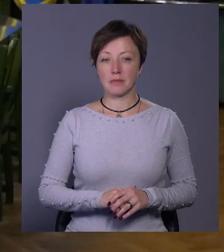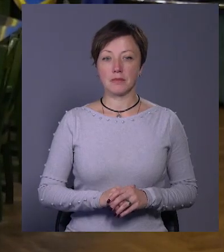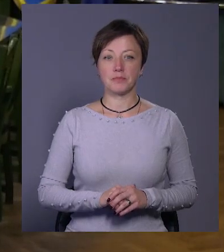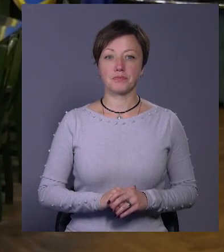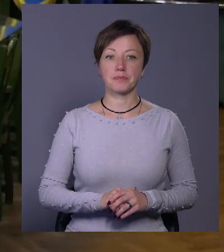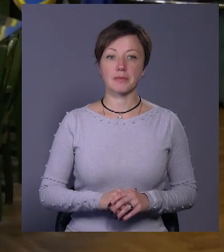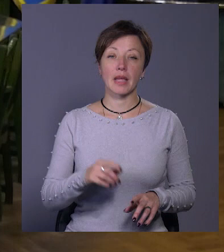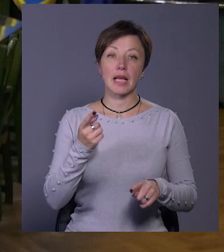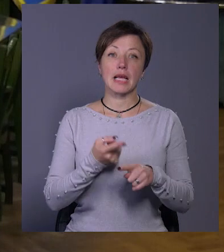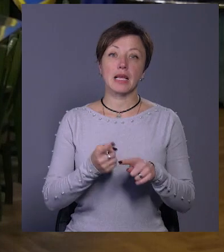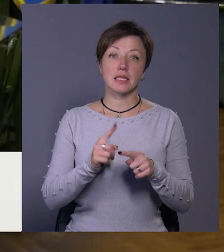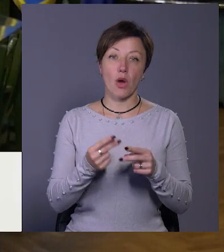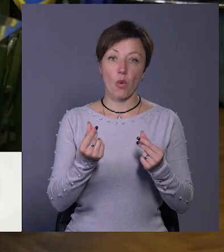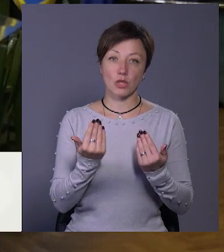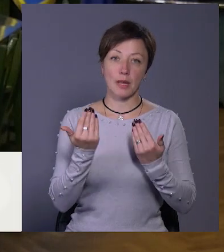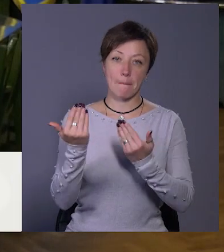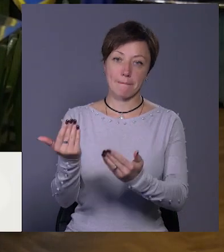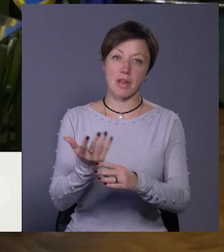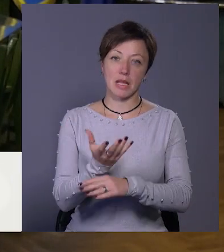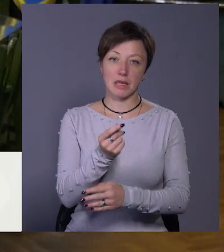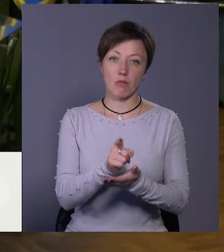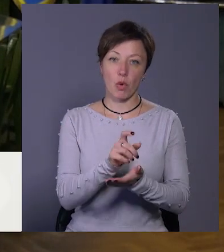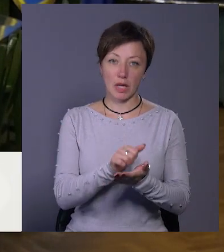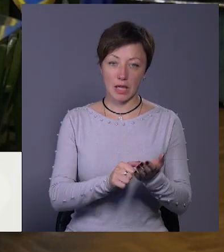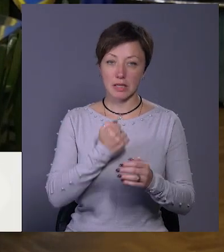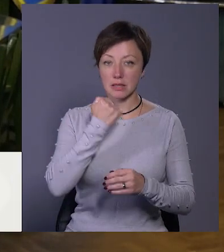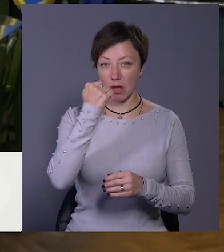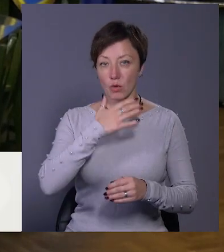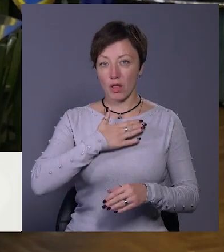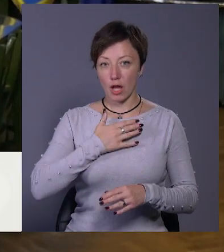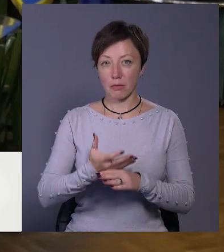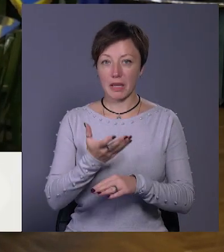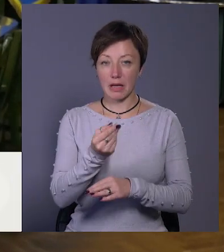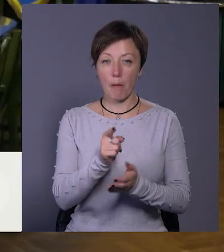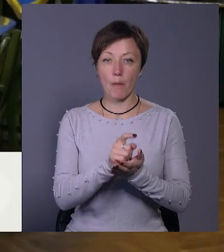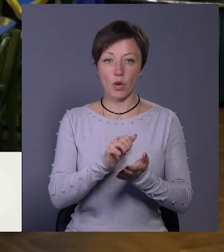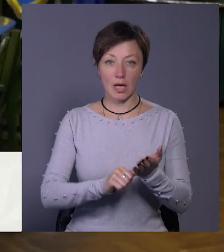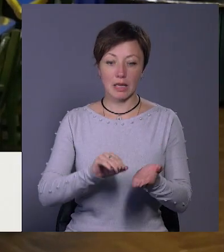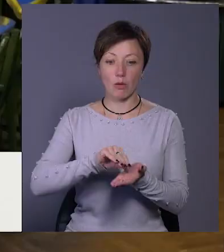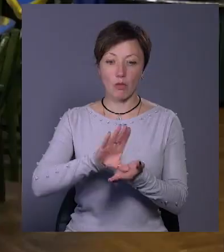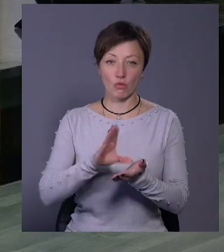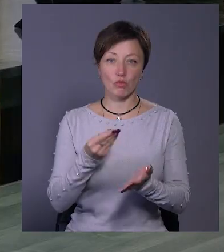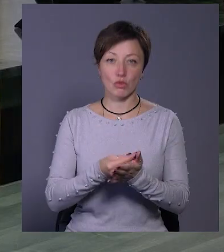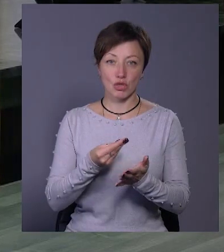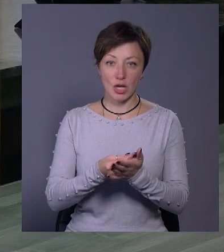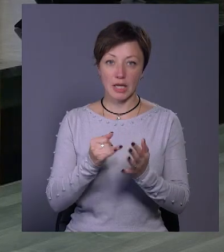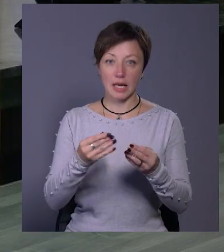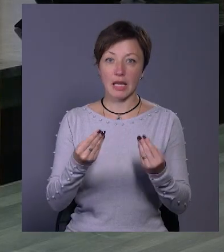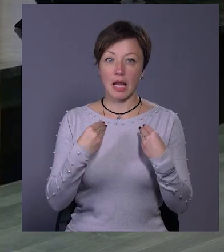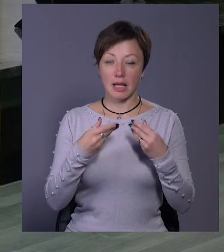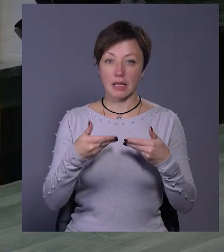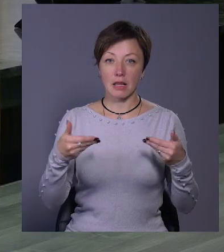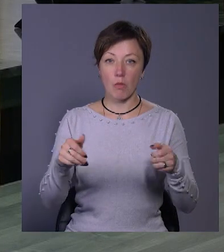Це кошти платників податків. Отже, традиційно дякую нашим платникам податків за те, що наповнюєте бюджет і даєте нам